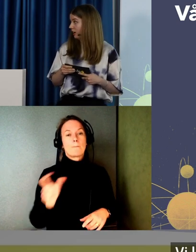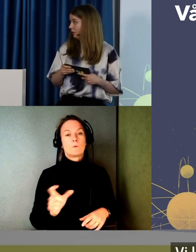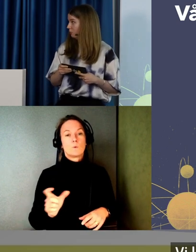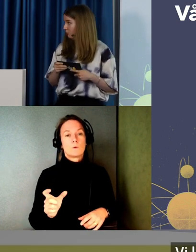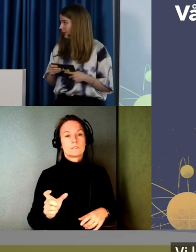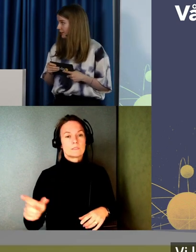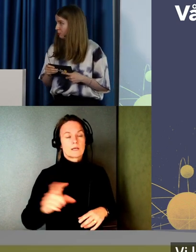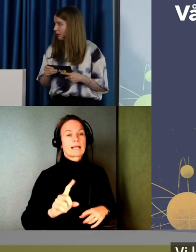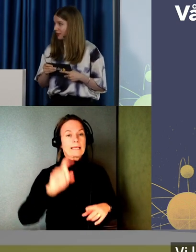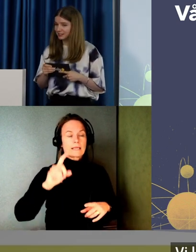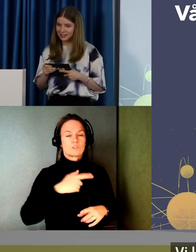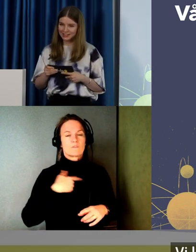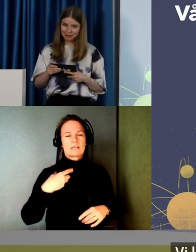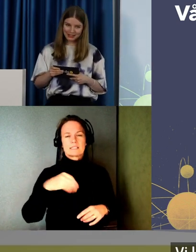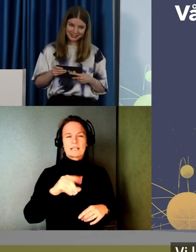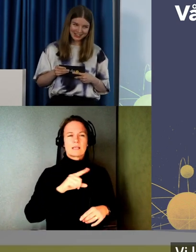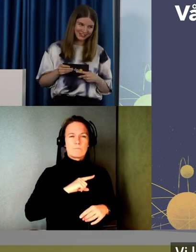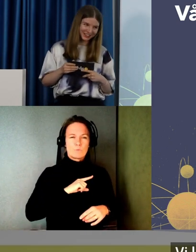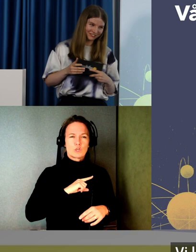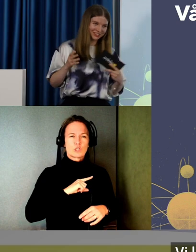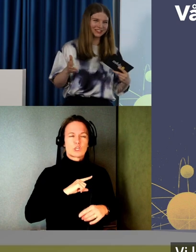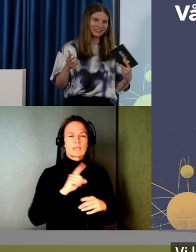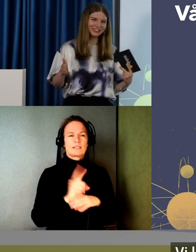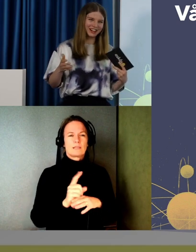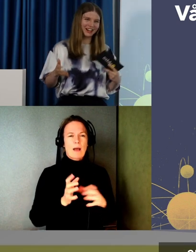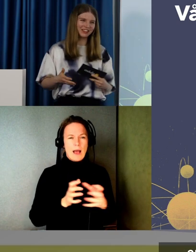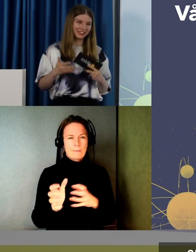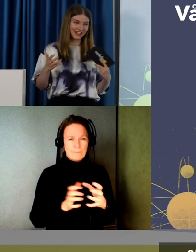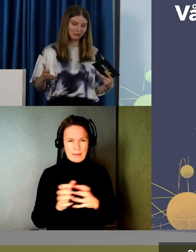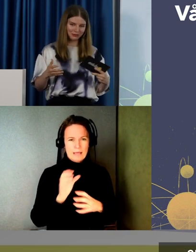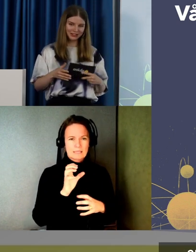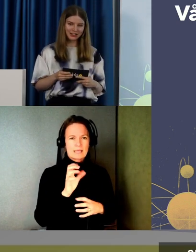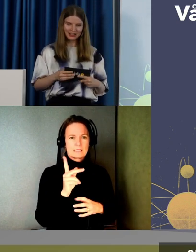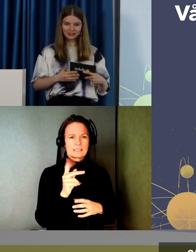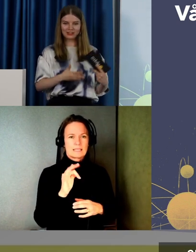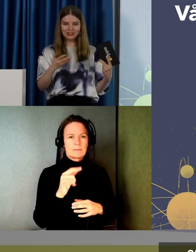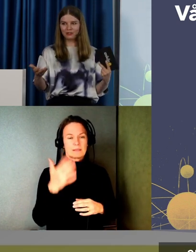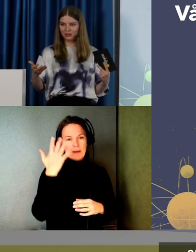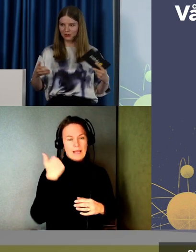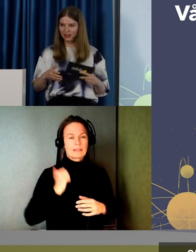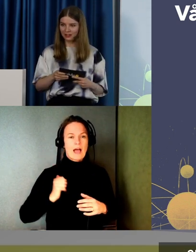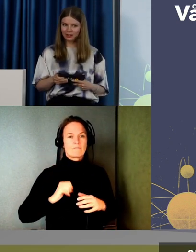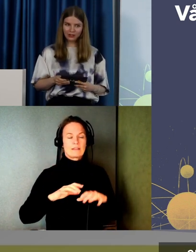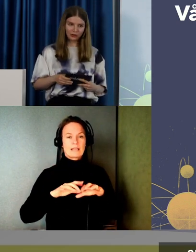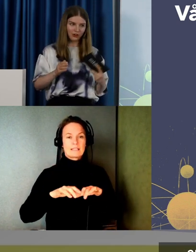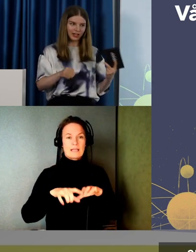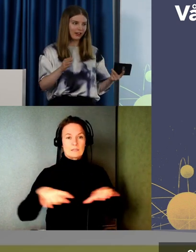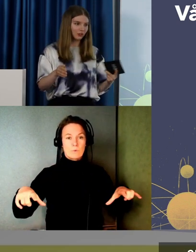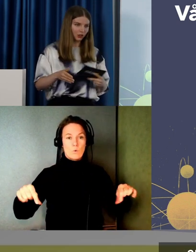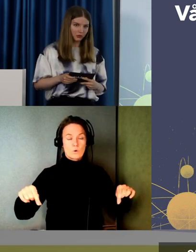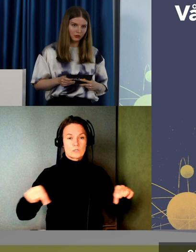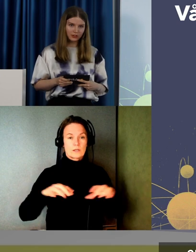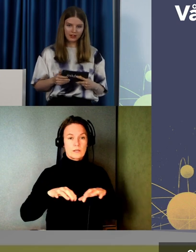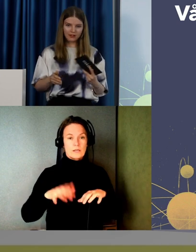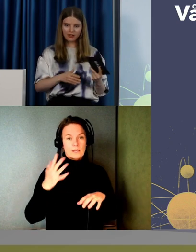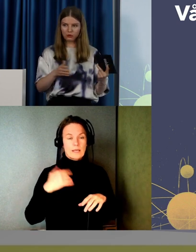Så vi lade ner mycket tid på att anpassa det här skriptet. Så att man skulle kunna använda tangentbordet. Ta sig in i varukorgen. Kunna öka